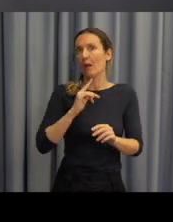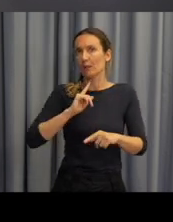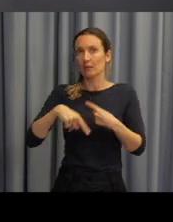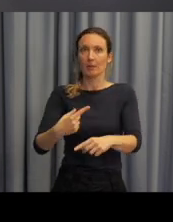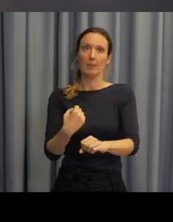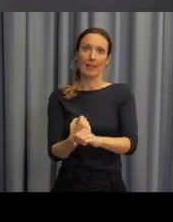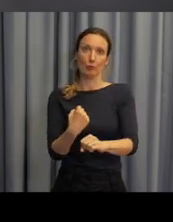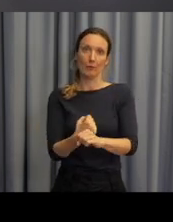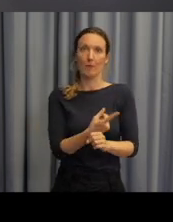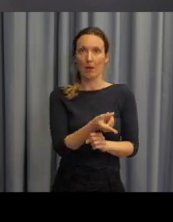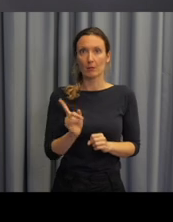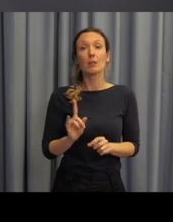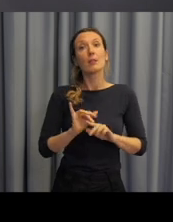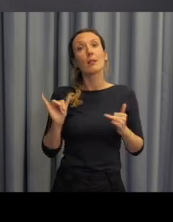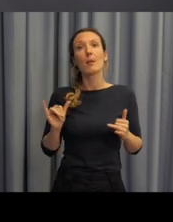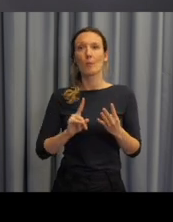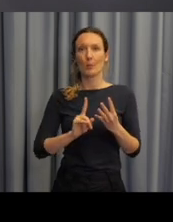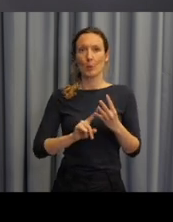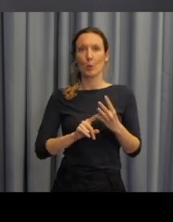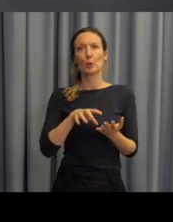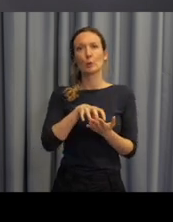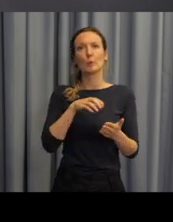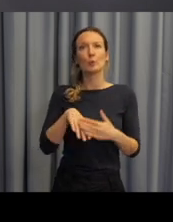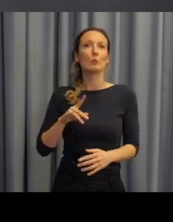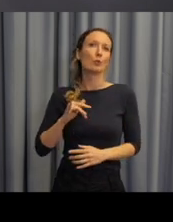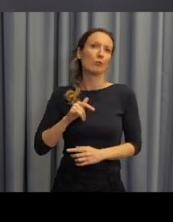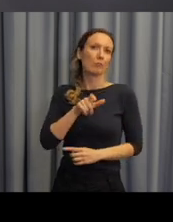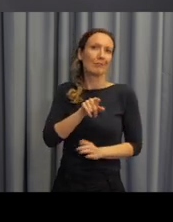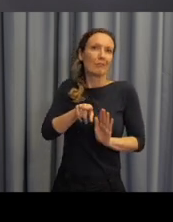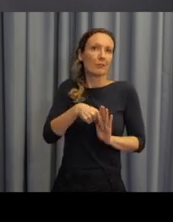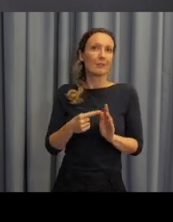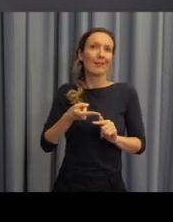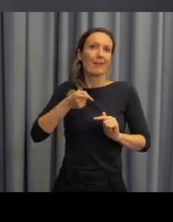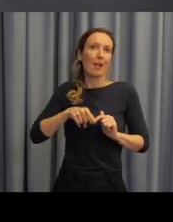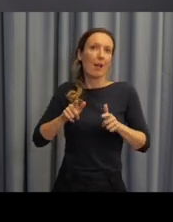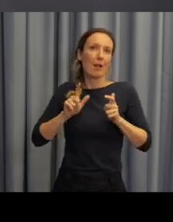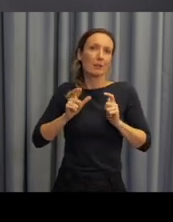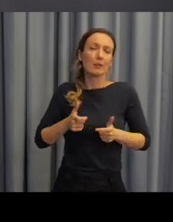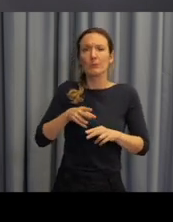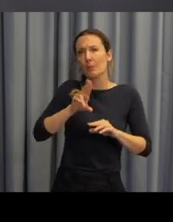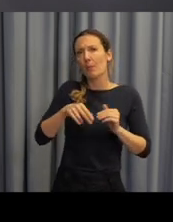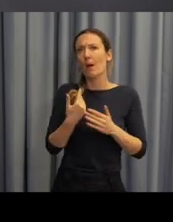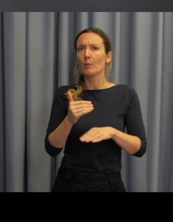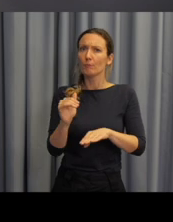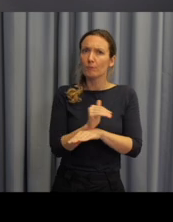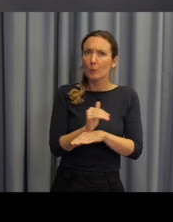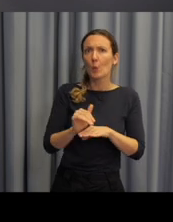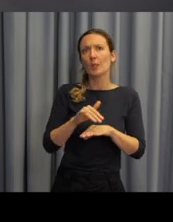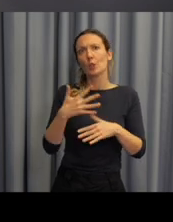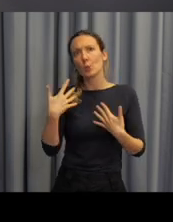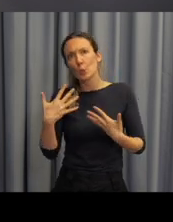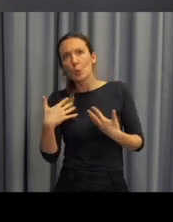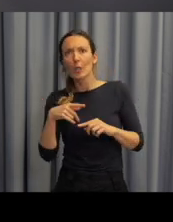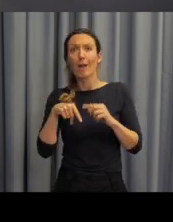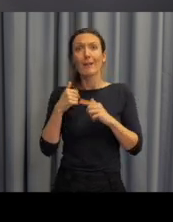způsobem s těmito žáky můžete pracovat. Nebo u žáků s tělesným postižením, kde jde často